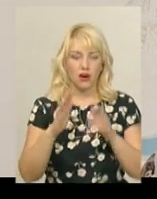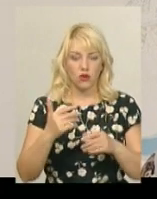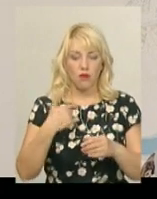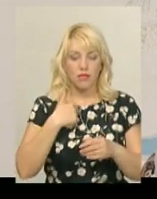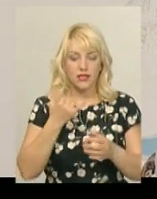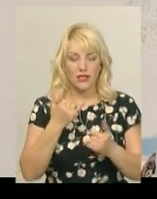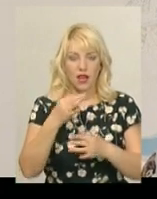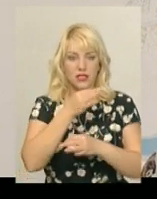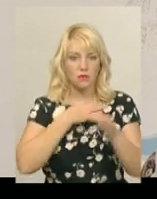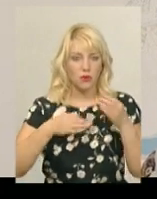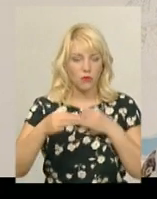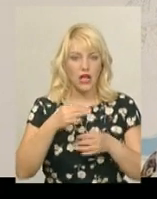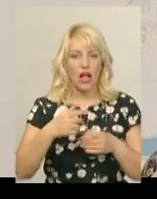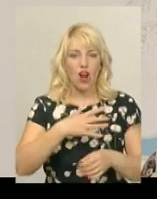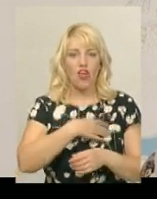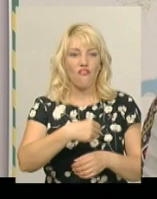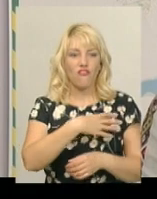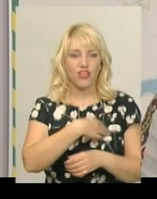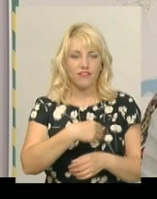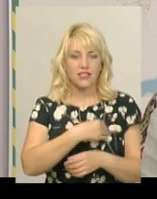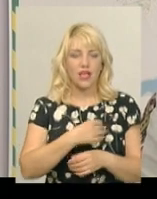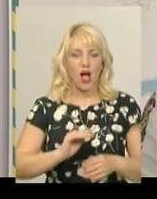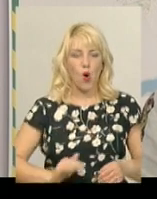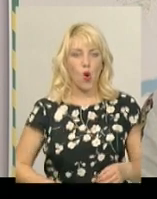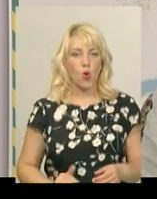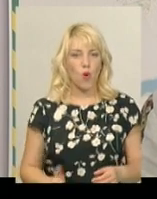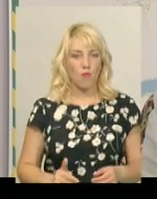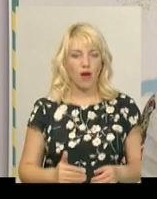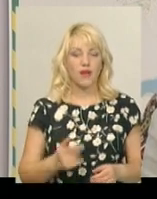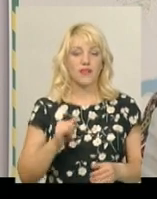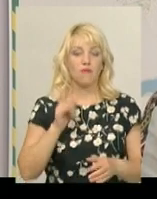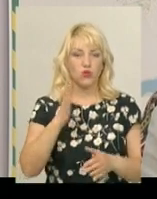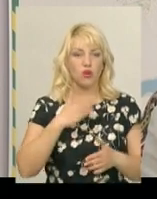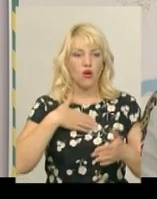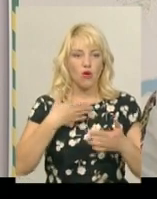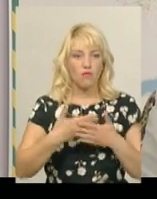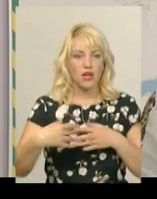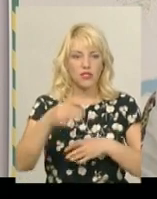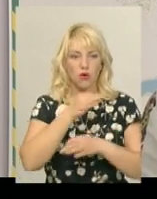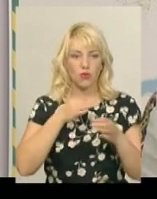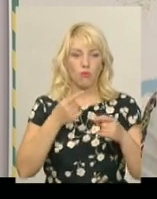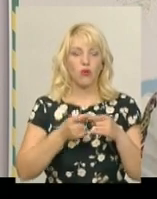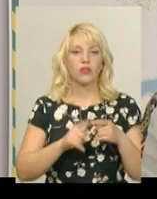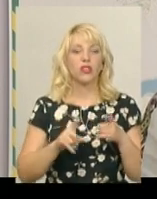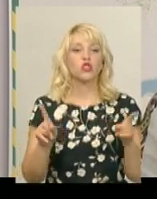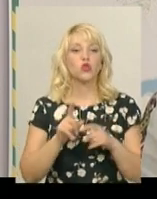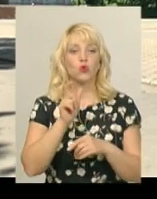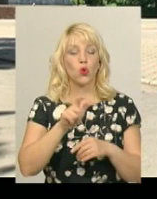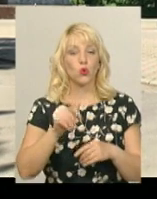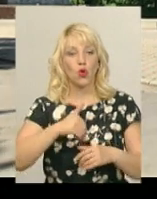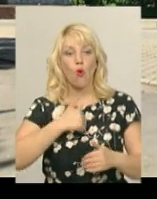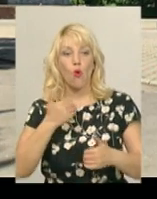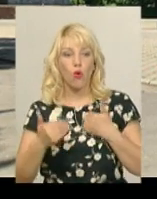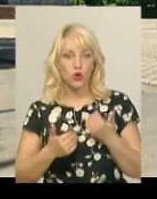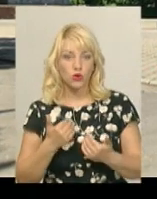проєктування парків у місті Львів. Вони проведуть громадське обговорення про те, що люди хочуть.